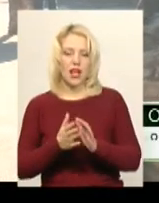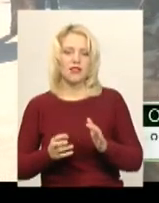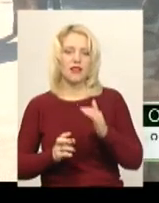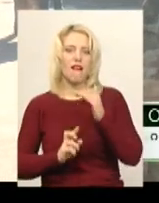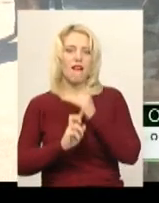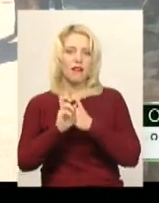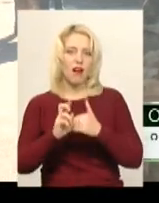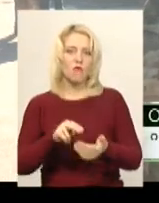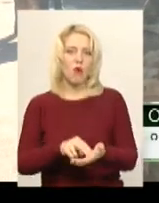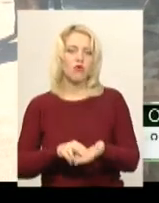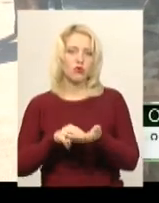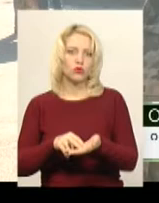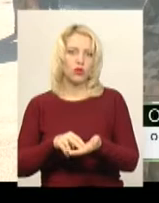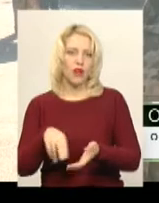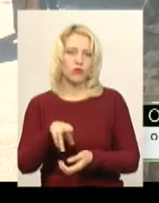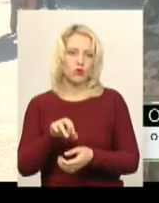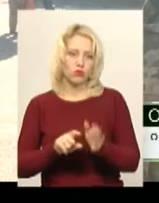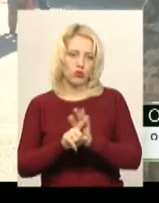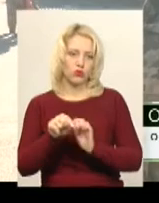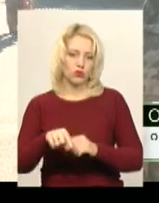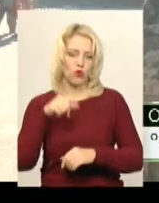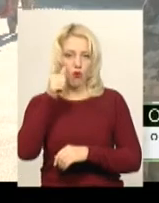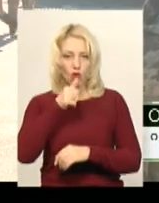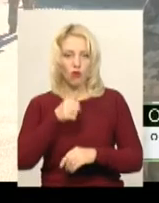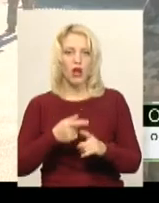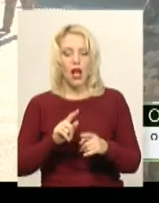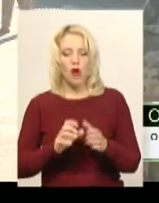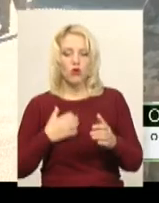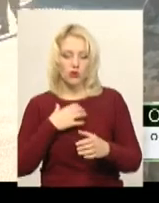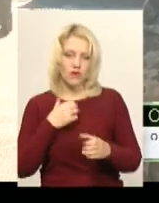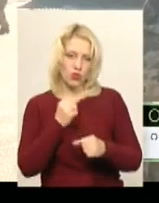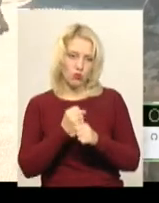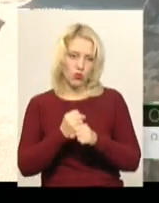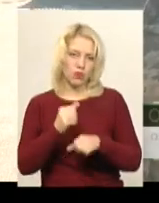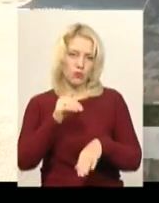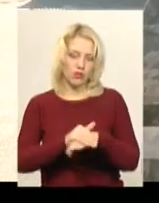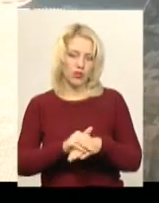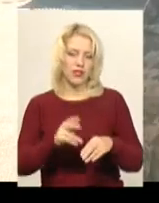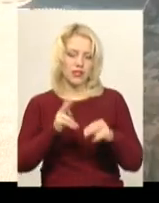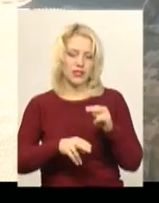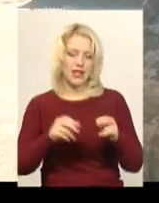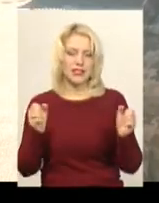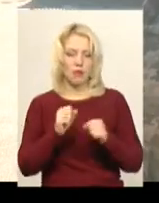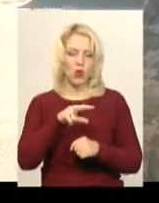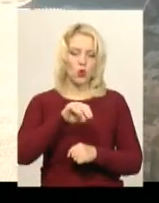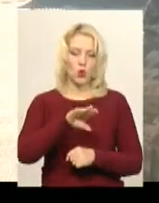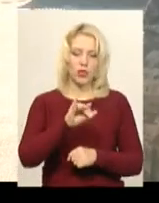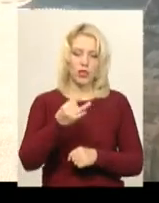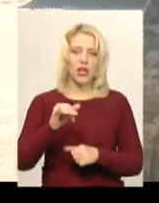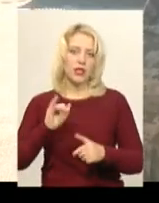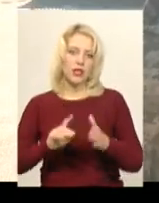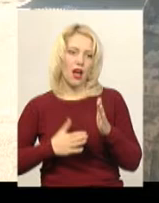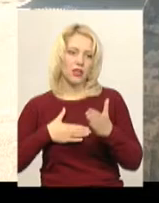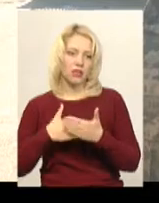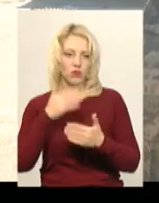простояв до початку майже цього року. Основні роботи розпочалися фактично з кінця зіми, з лютого. І так активно вже